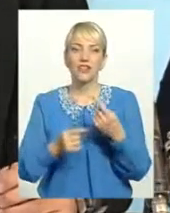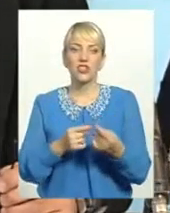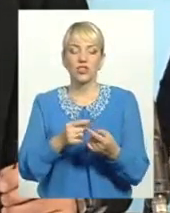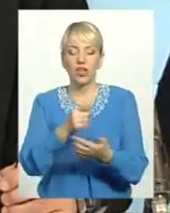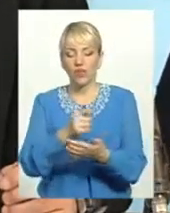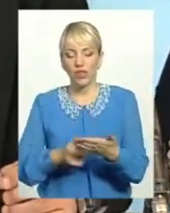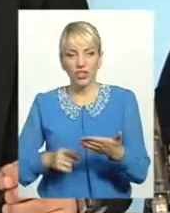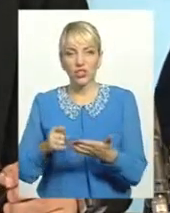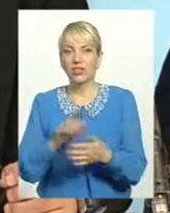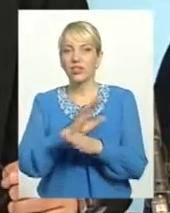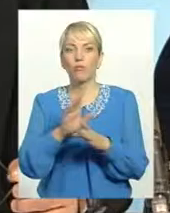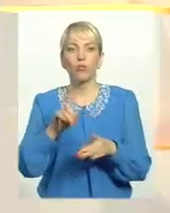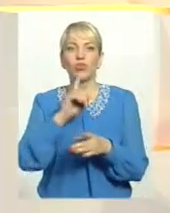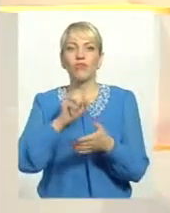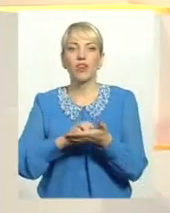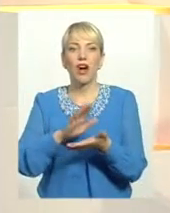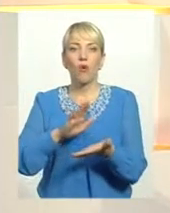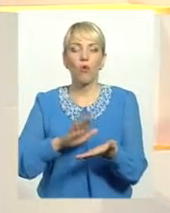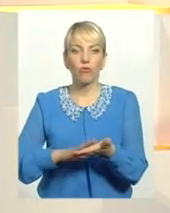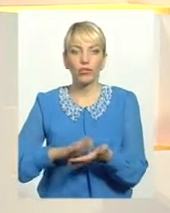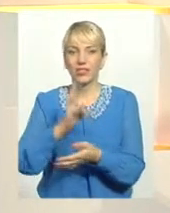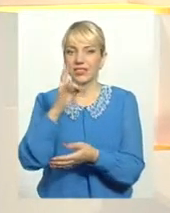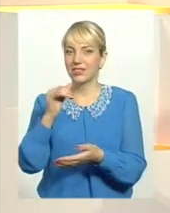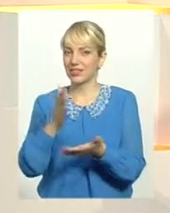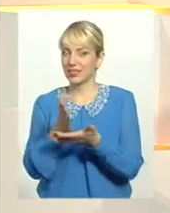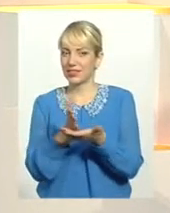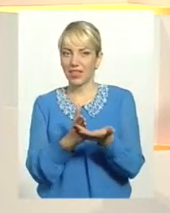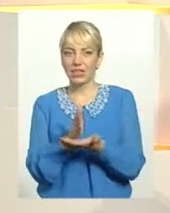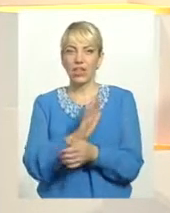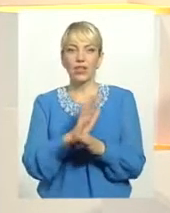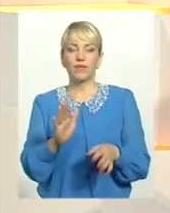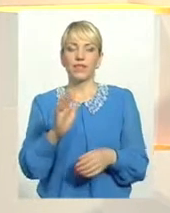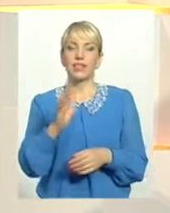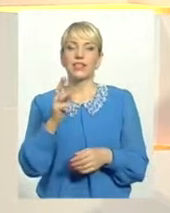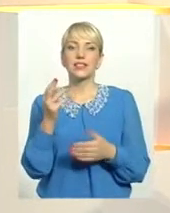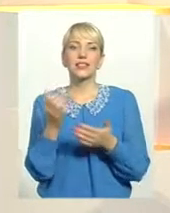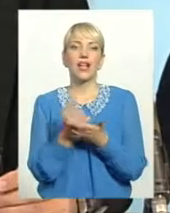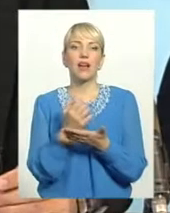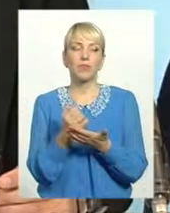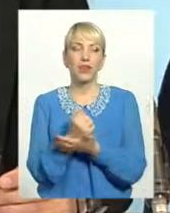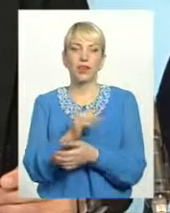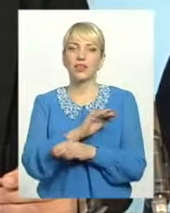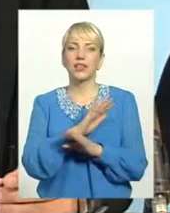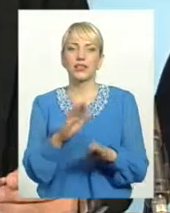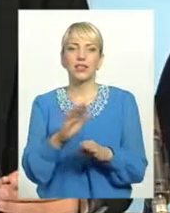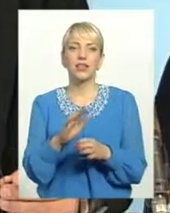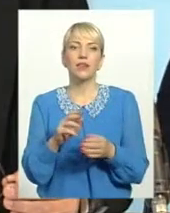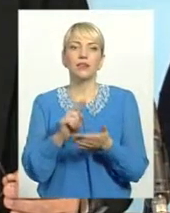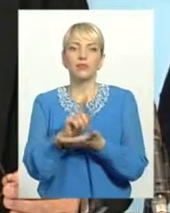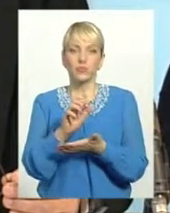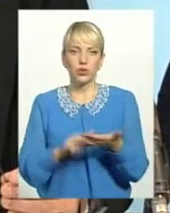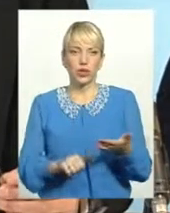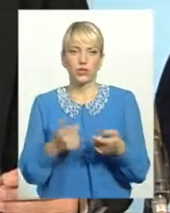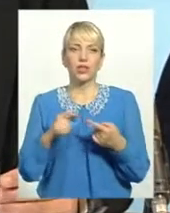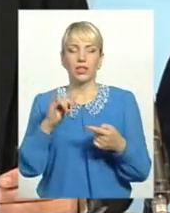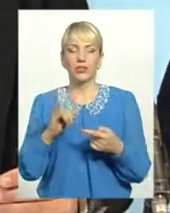Ні стажу, ні заробітку не буде. Але якщо знову ж таки говорити за борги, то у нас є ще один досить